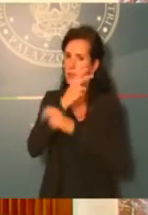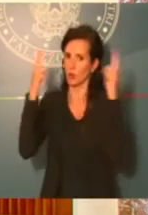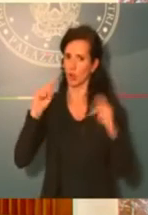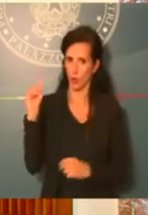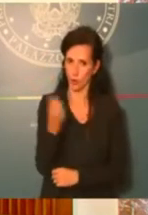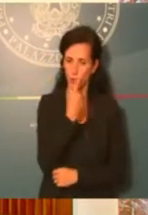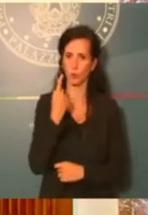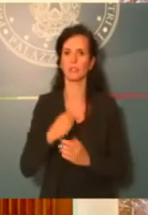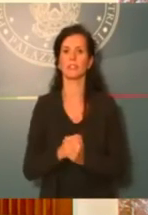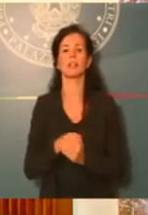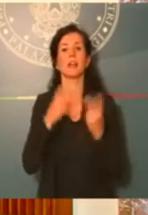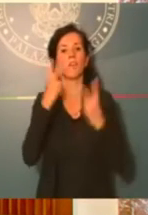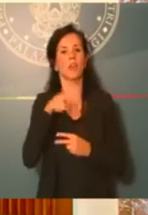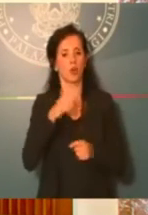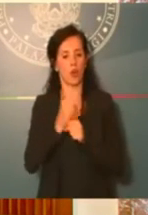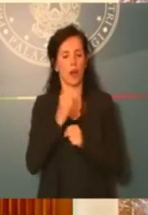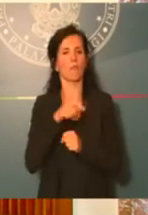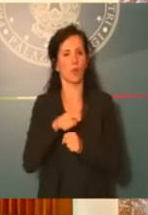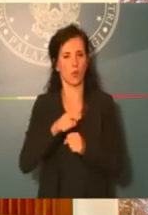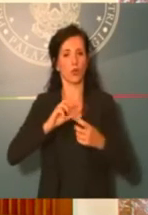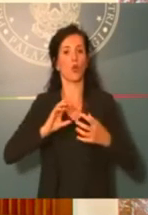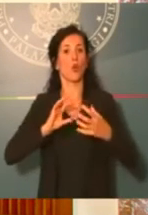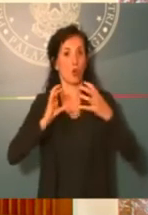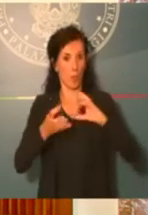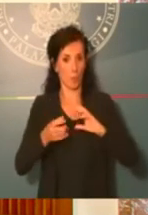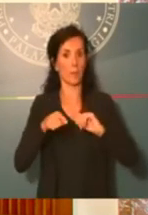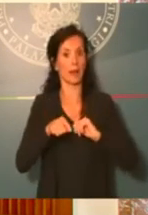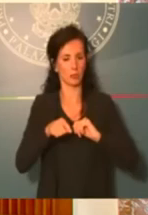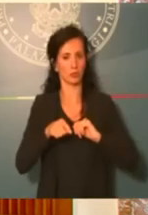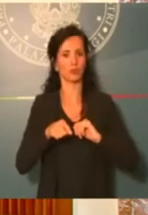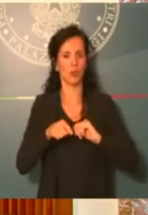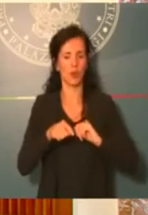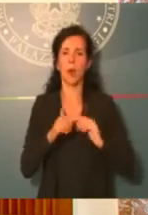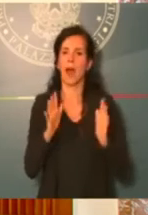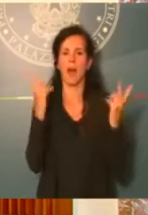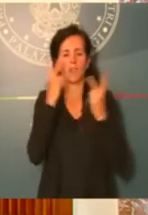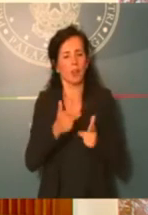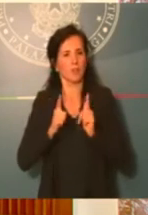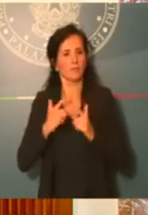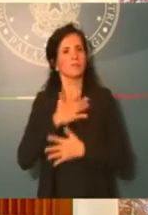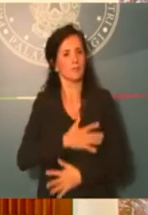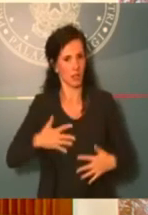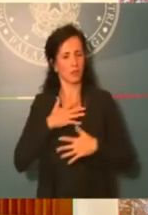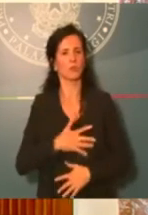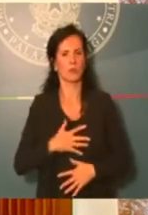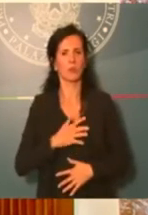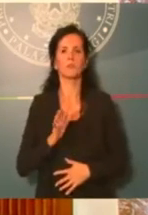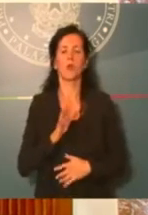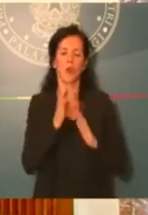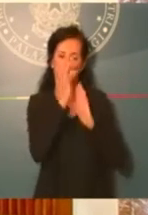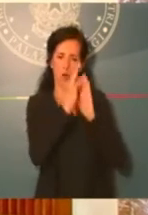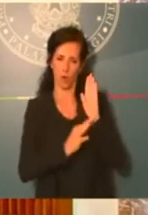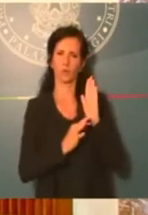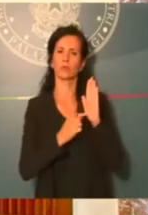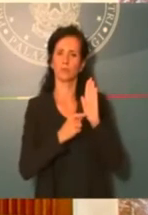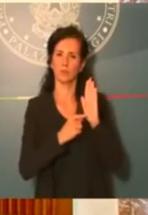lavoro complesso e anche per certi versi entusiasmante, anche se parliamo di regole che possono sembrare molto aride, ma il risultato del